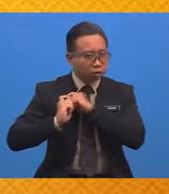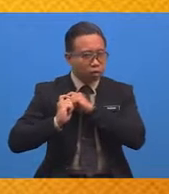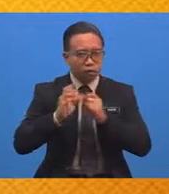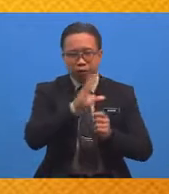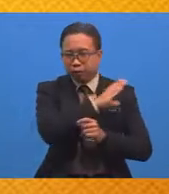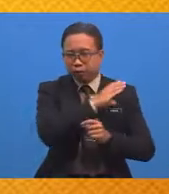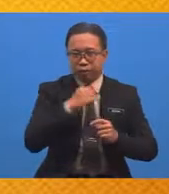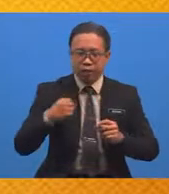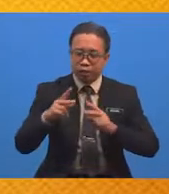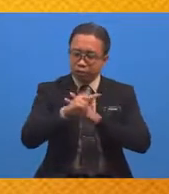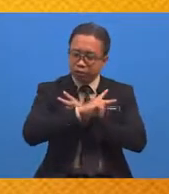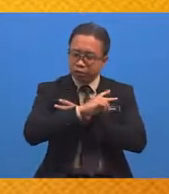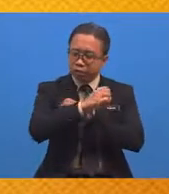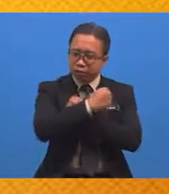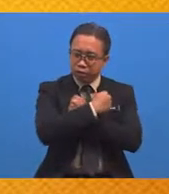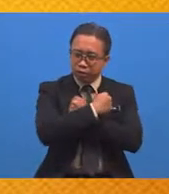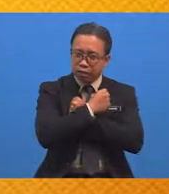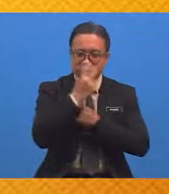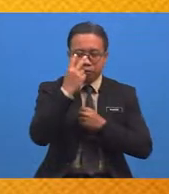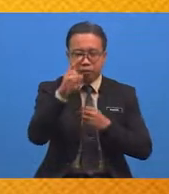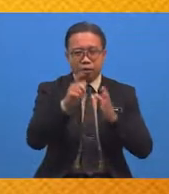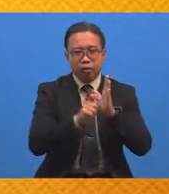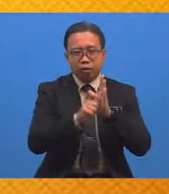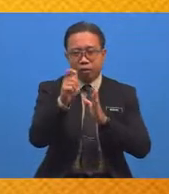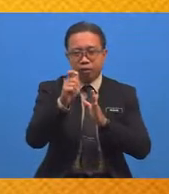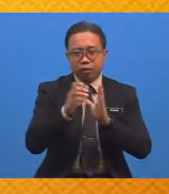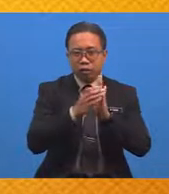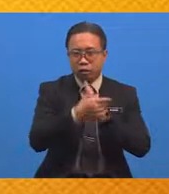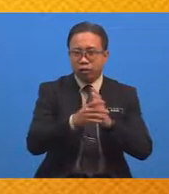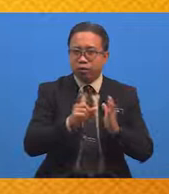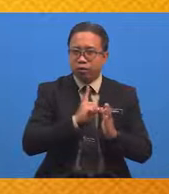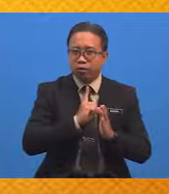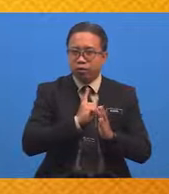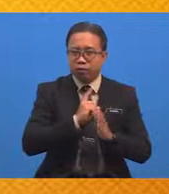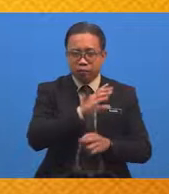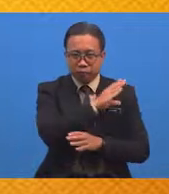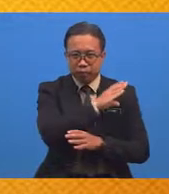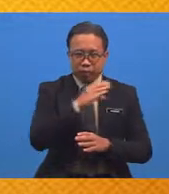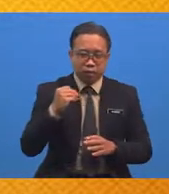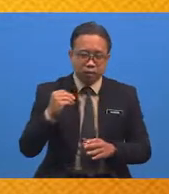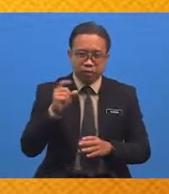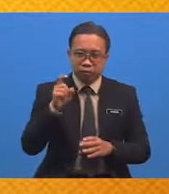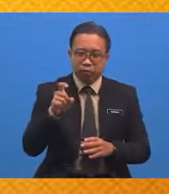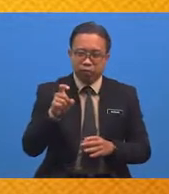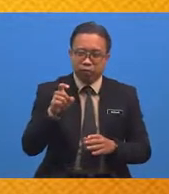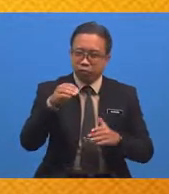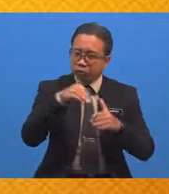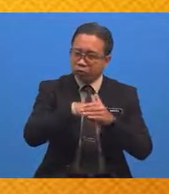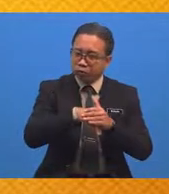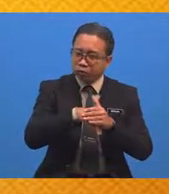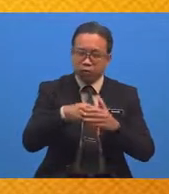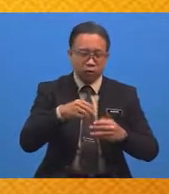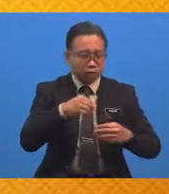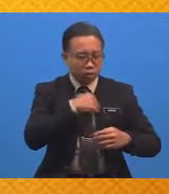Dan Berkasih Sayang Dipandang Tinggi Oleh Islam Dan Perlu Diterapkan Dalam Diri